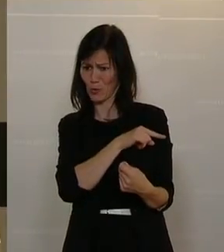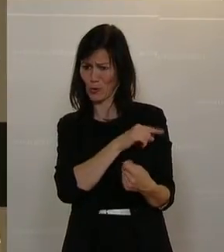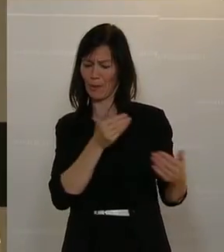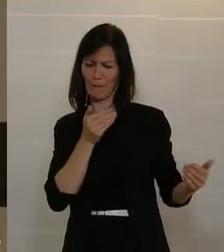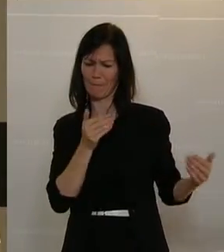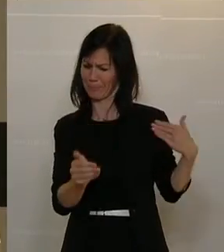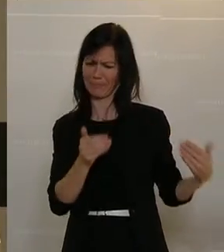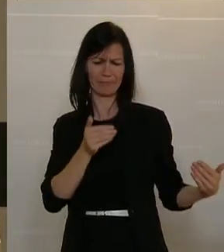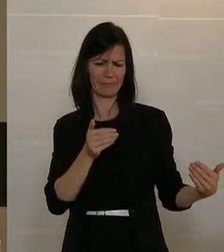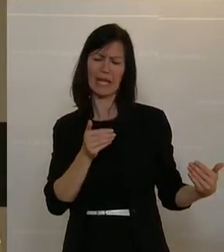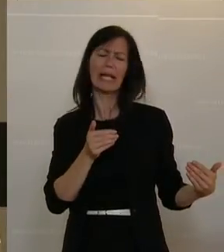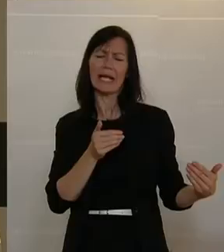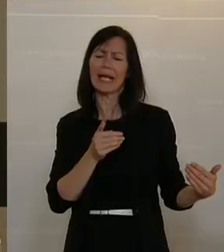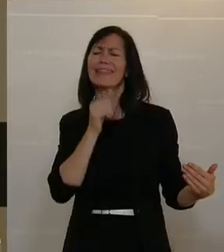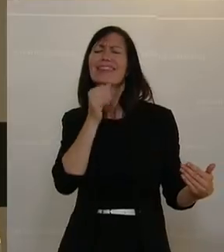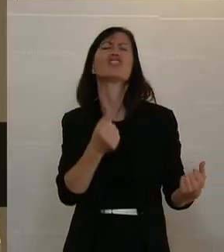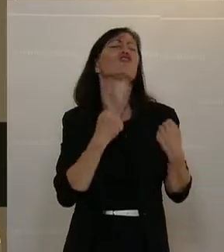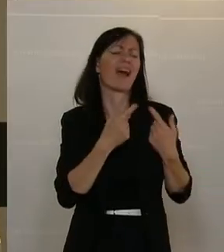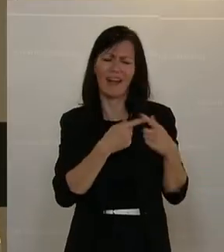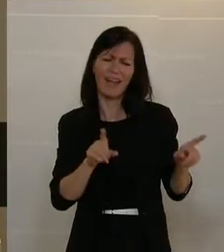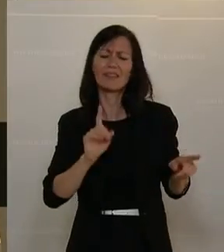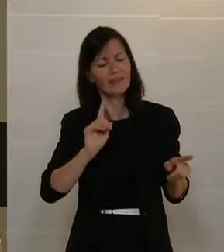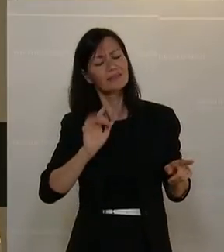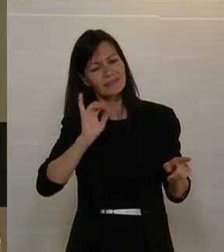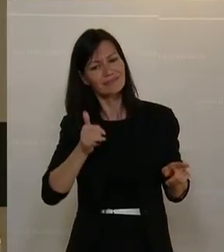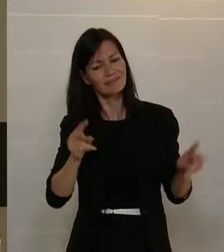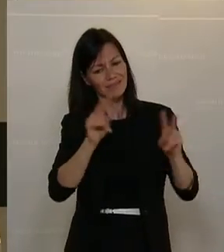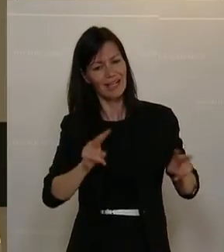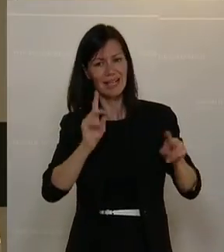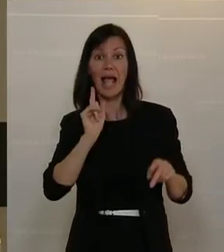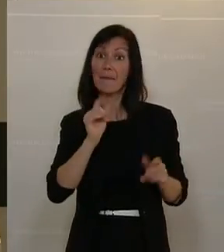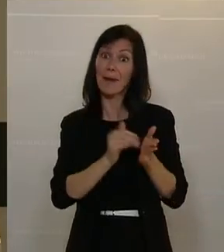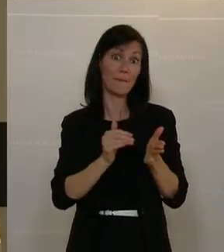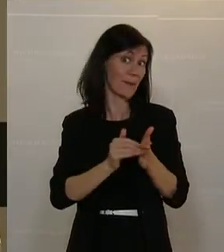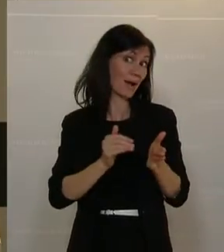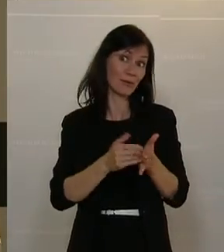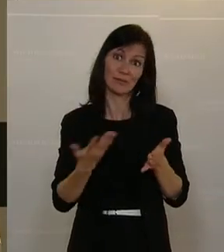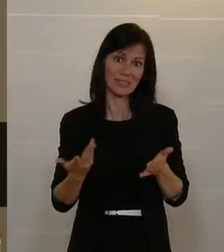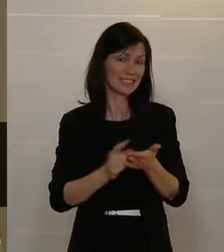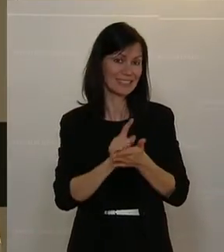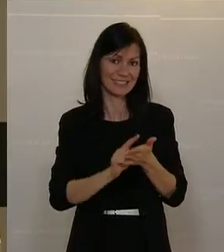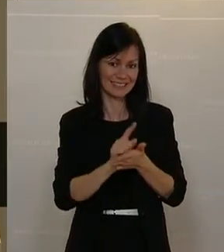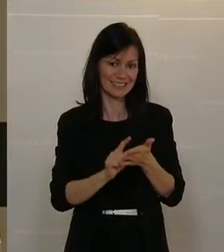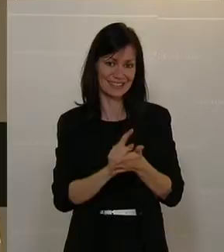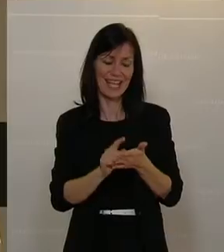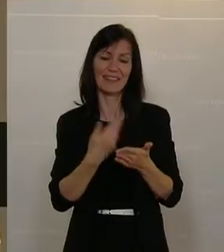uns in diesem Punkt ja nicht wirklich. Natürlich braucht es aber einen Vorlauf, um diesen